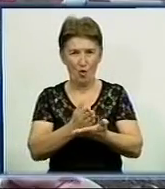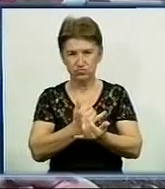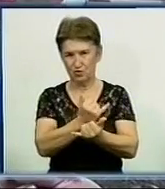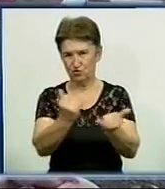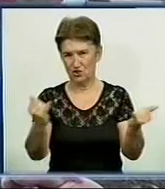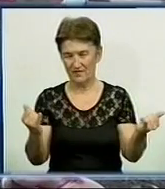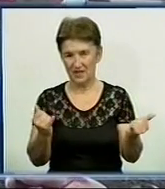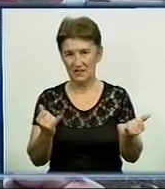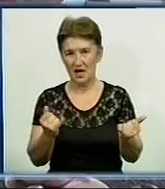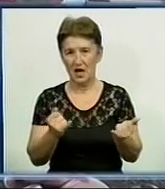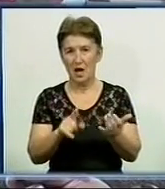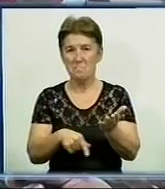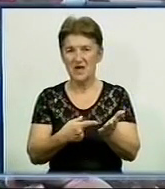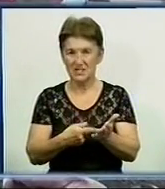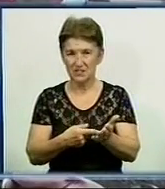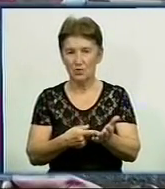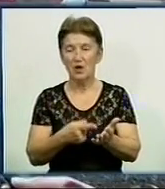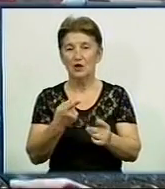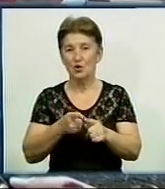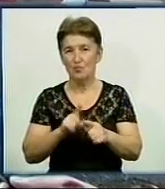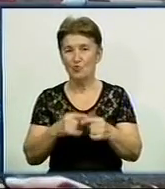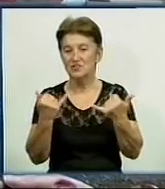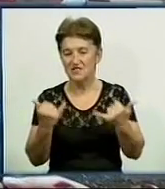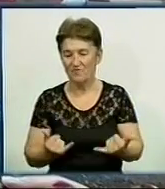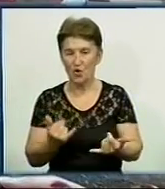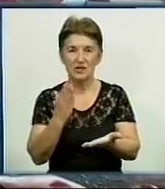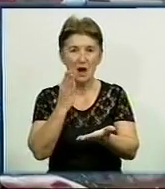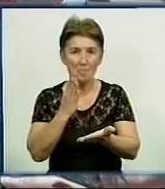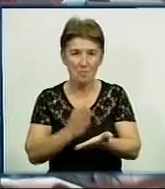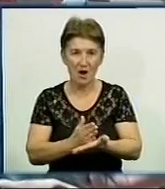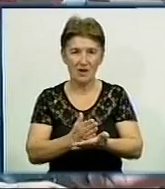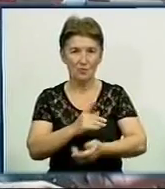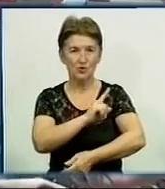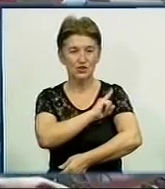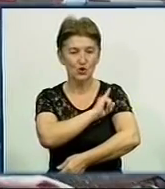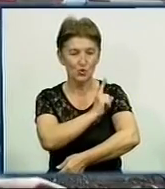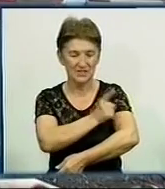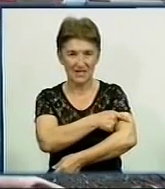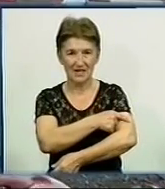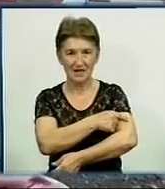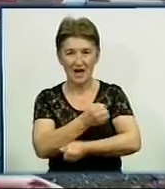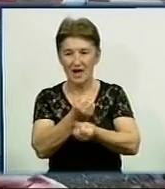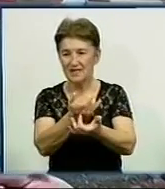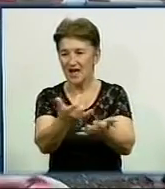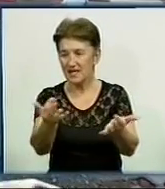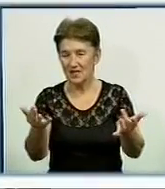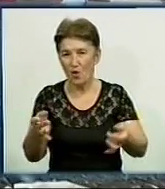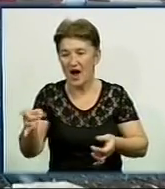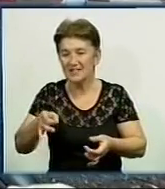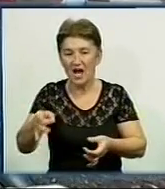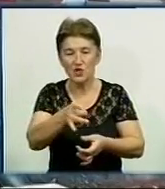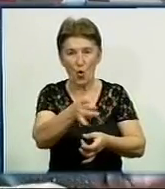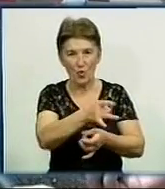безпосередньо місто Долинське. Тому ми тут сьогодні маємо наші зусилля декількох регіонів об'єднати.